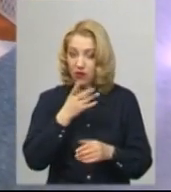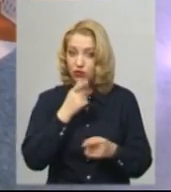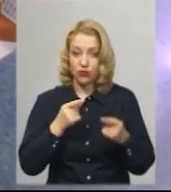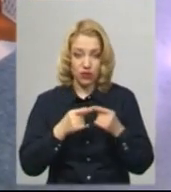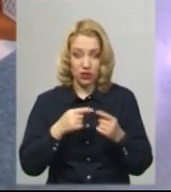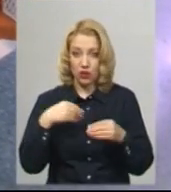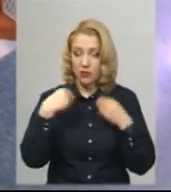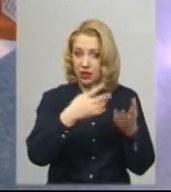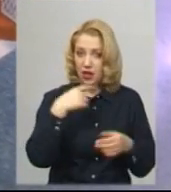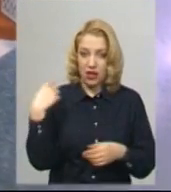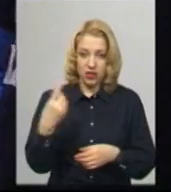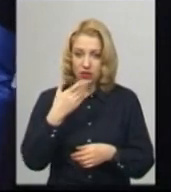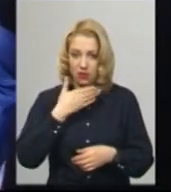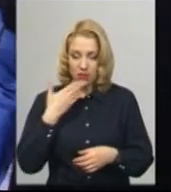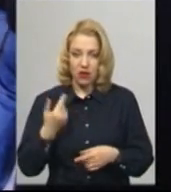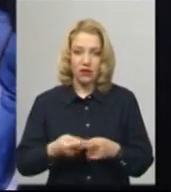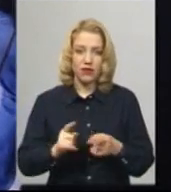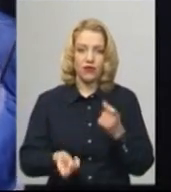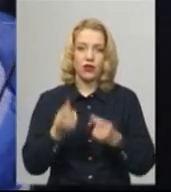лічильника, виникне плотанина з оплатою.